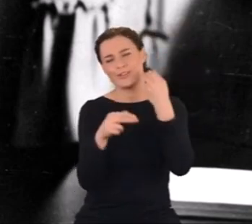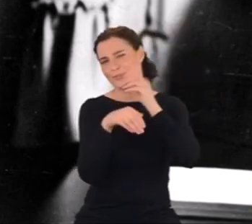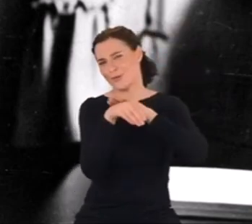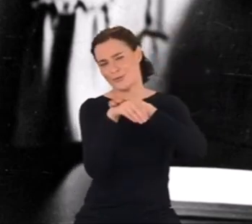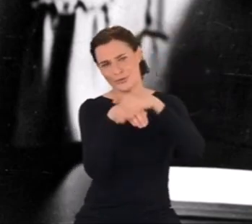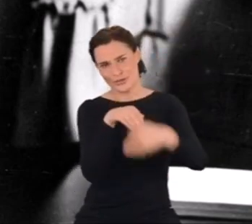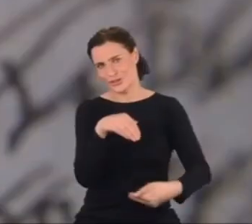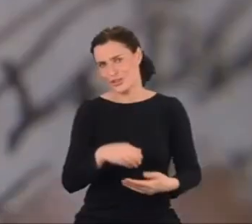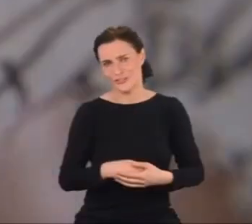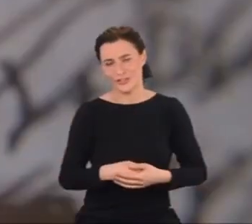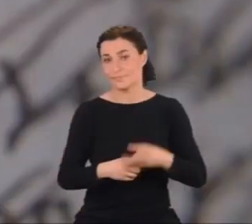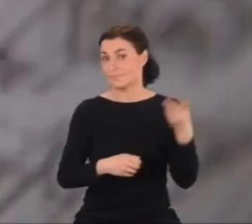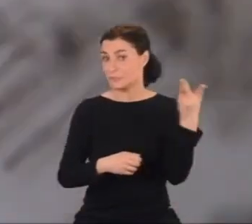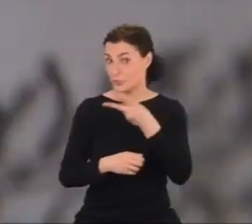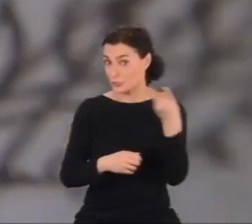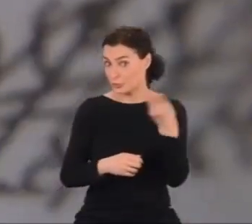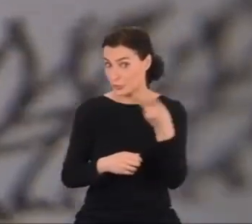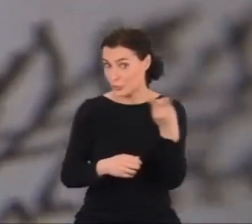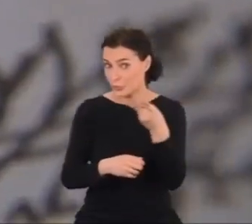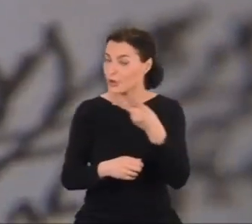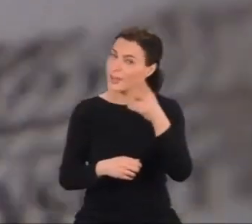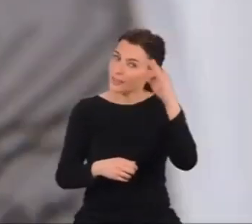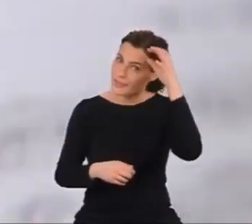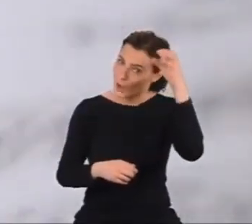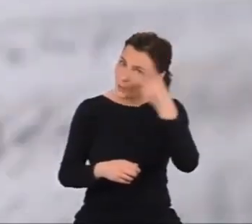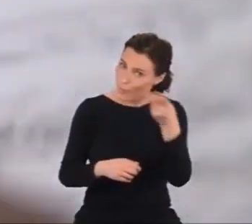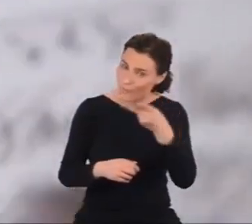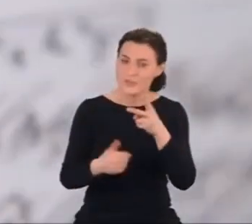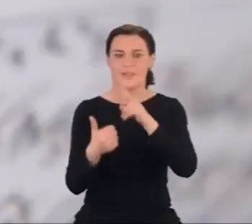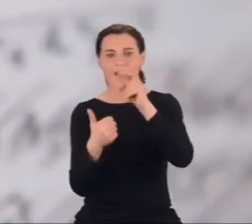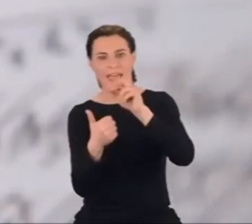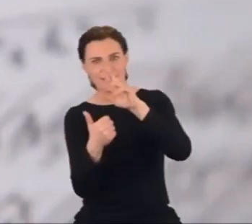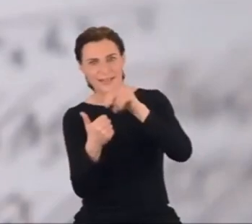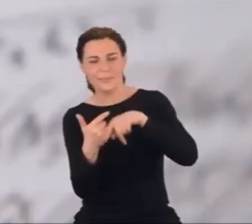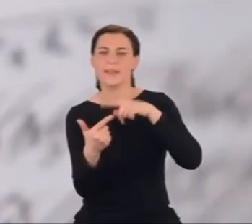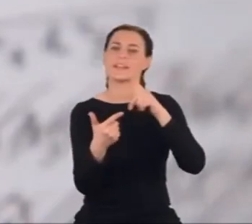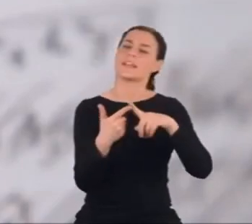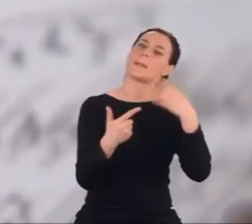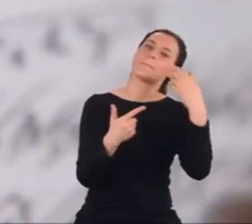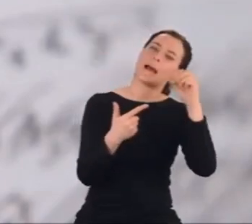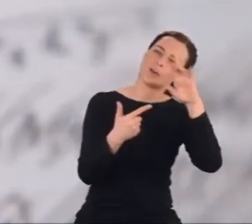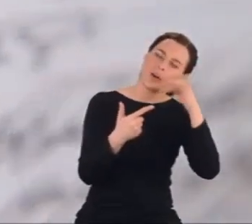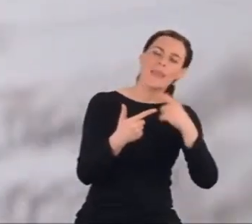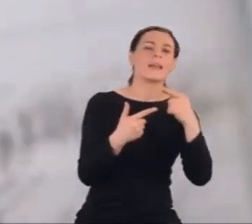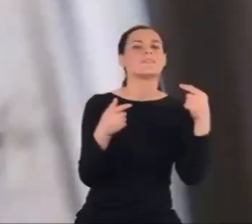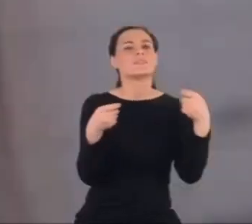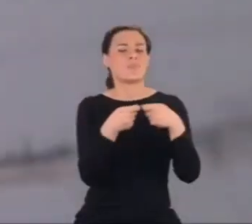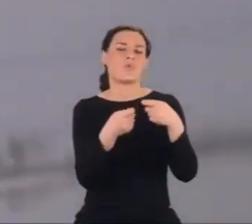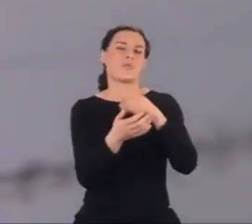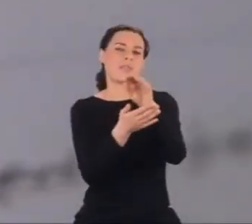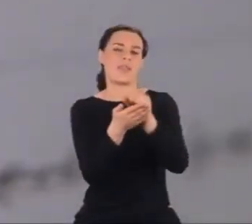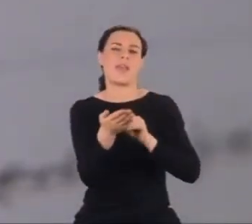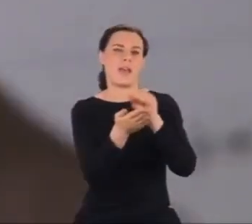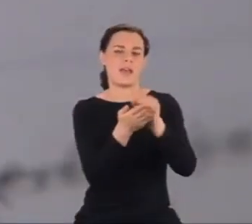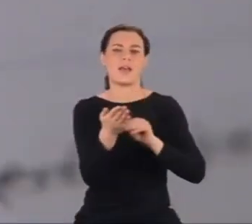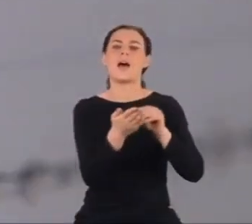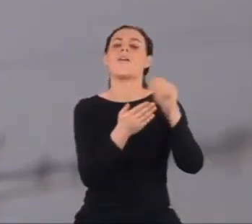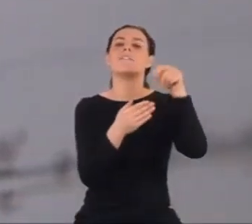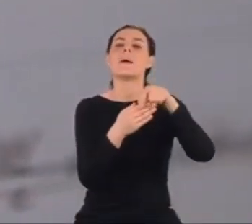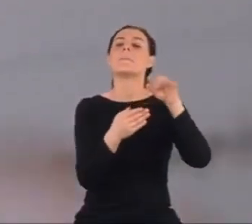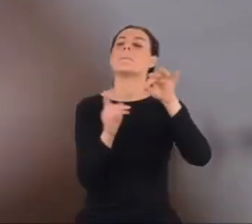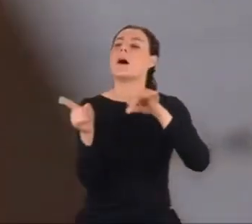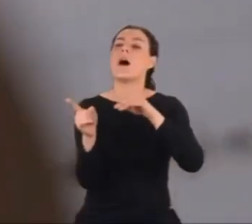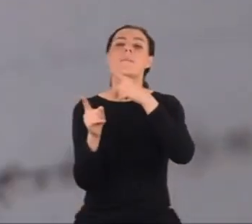Naukowcy publikują w Zeitschrift für Physik, wspólny artykuł poświęcony strukturze jądra atomowego, gdzie Majorana